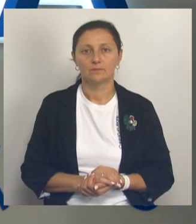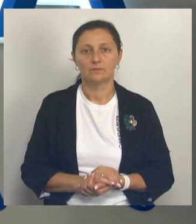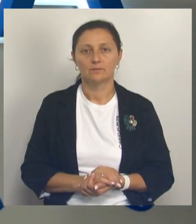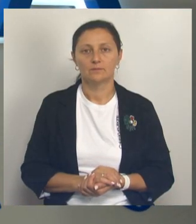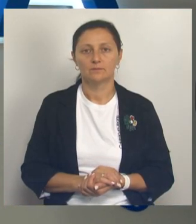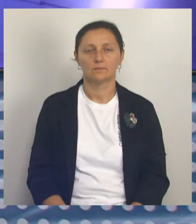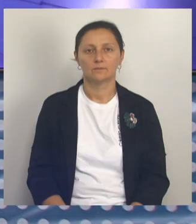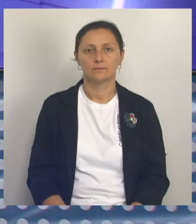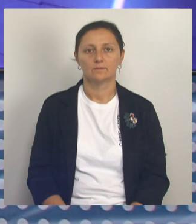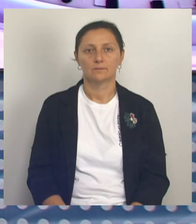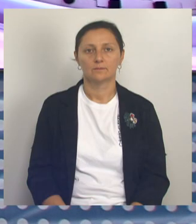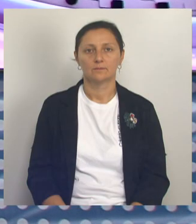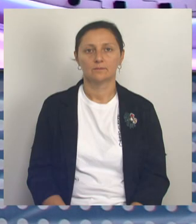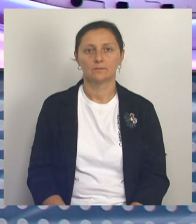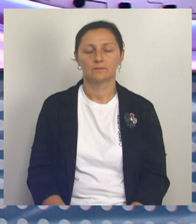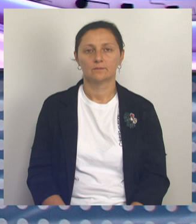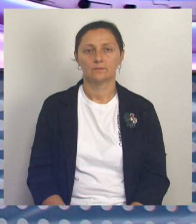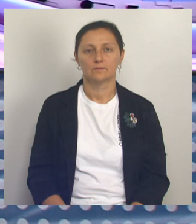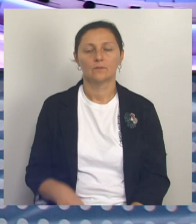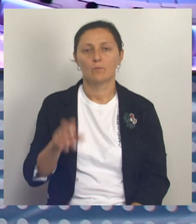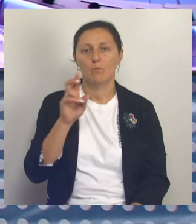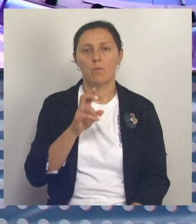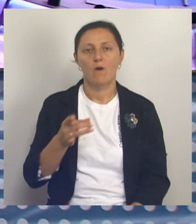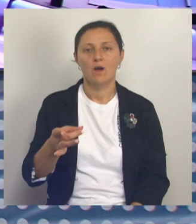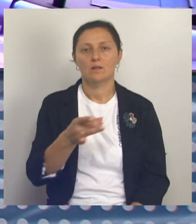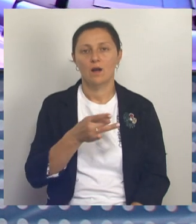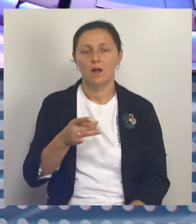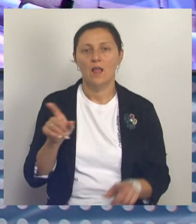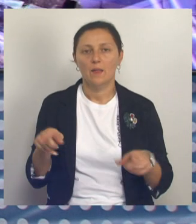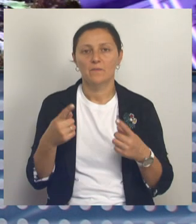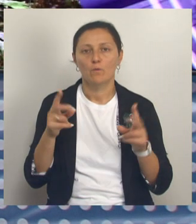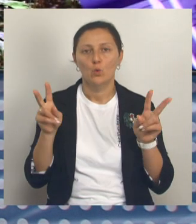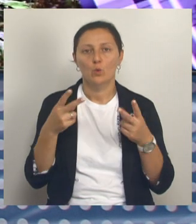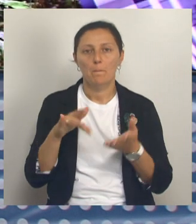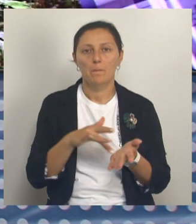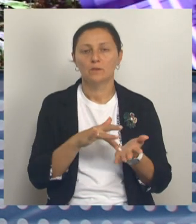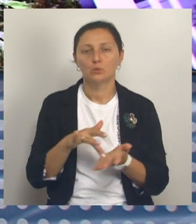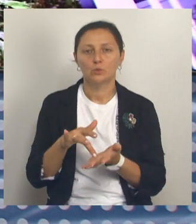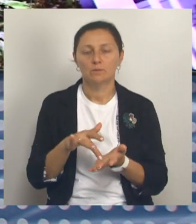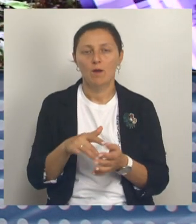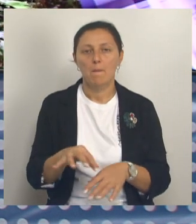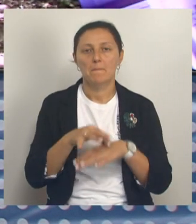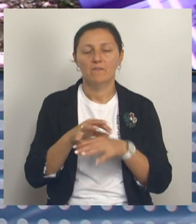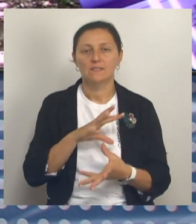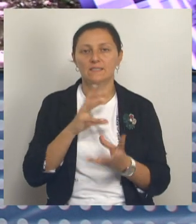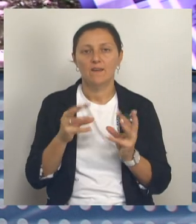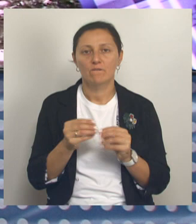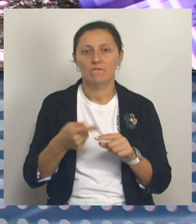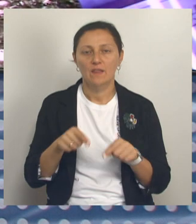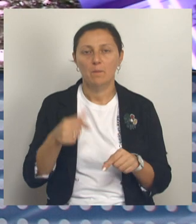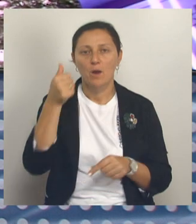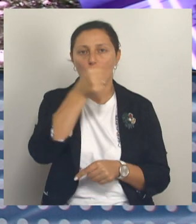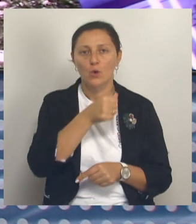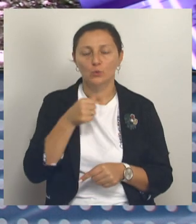мире Белогорья. К другим темам. В Белгородском районе адаптивный клуб пешего туризма провел завершающий в этом сезоне